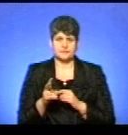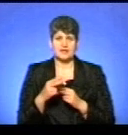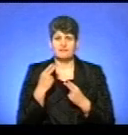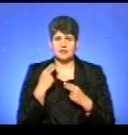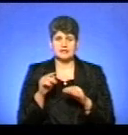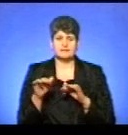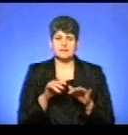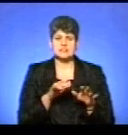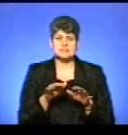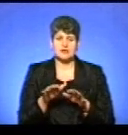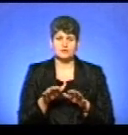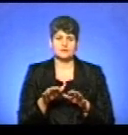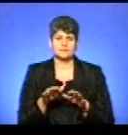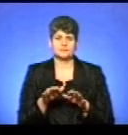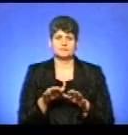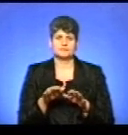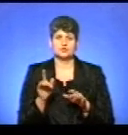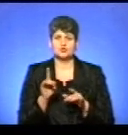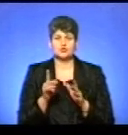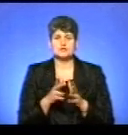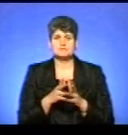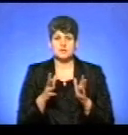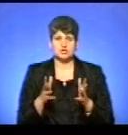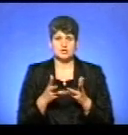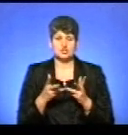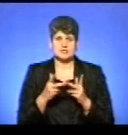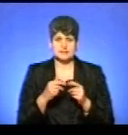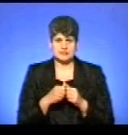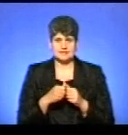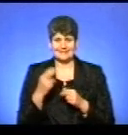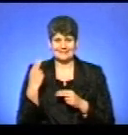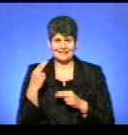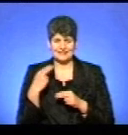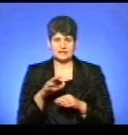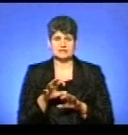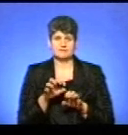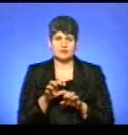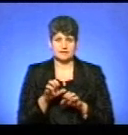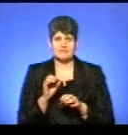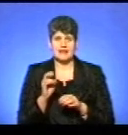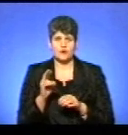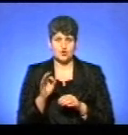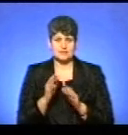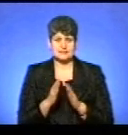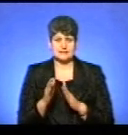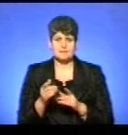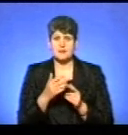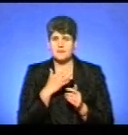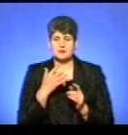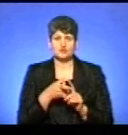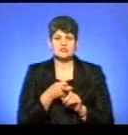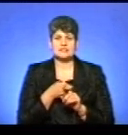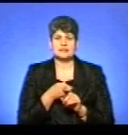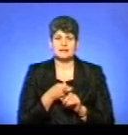щодо збільшення чисельності диких тварин в екосистемах багато залежить від